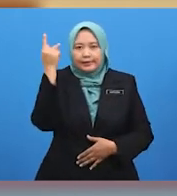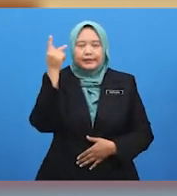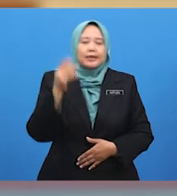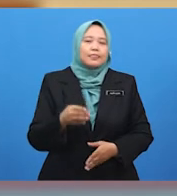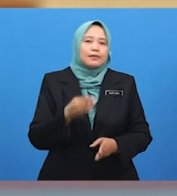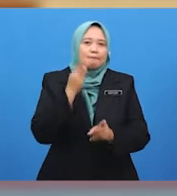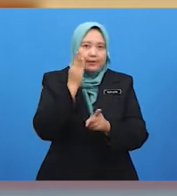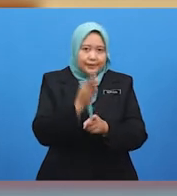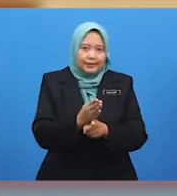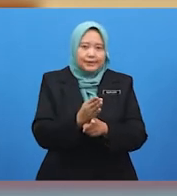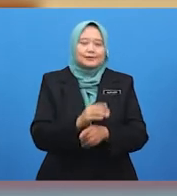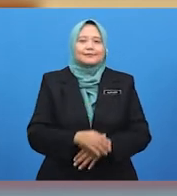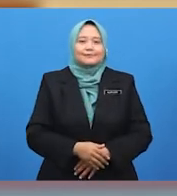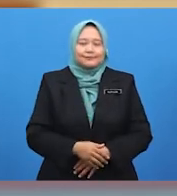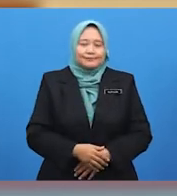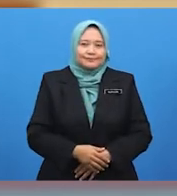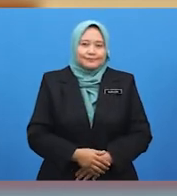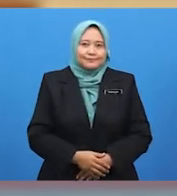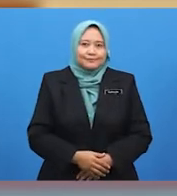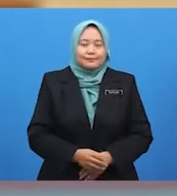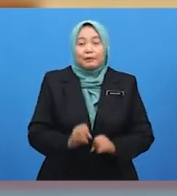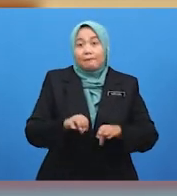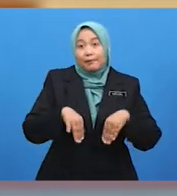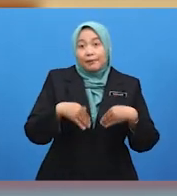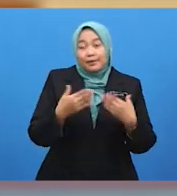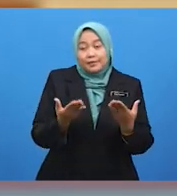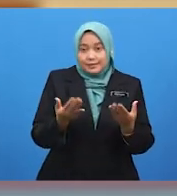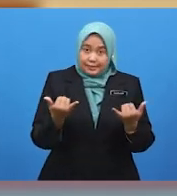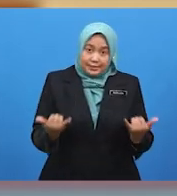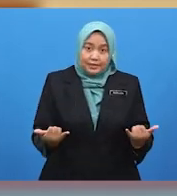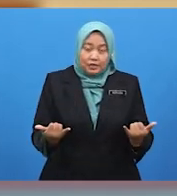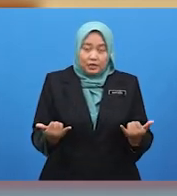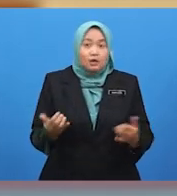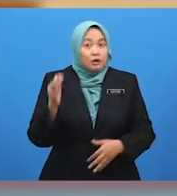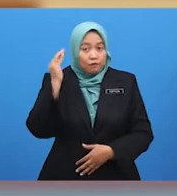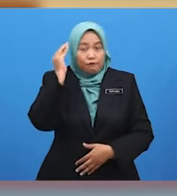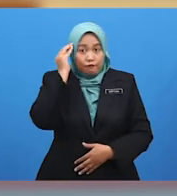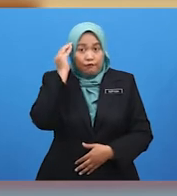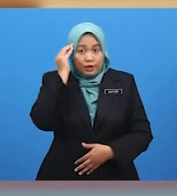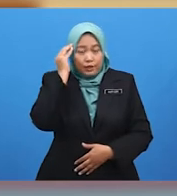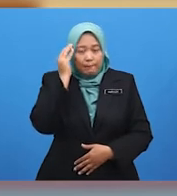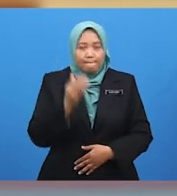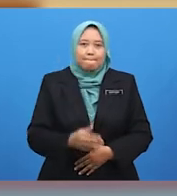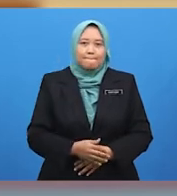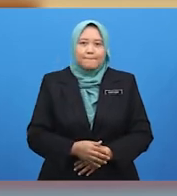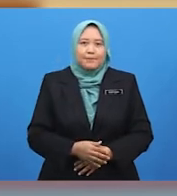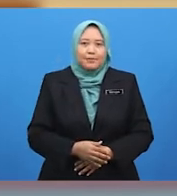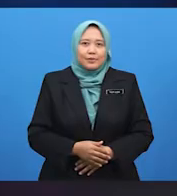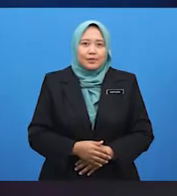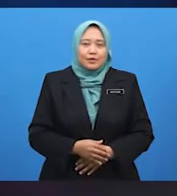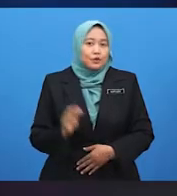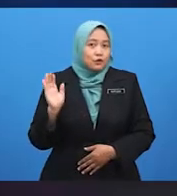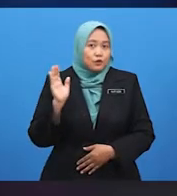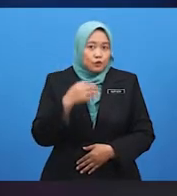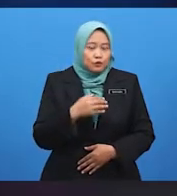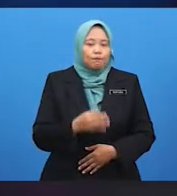diri sendiri. Baik, murid-murid. Bagaimanakah setakat ini? Faham tak? Cikgu nak menguji kamu. Mari kita